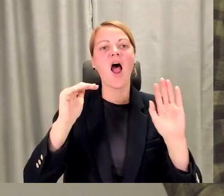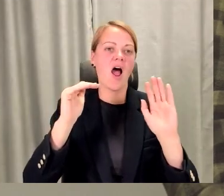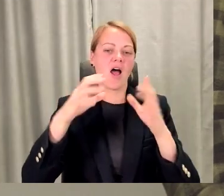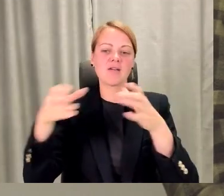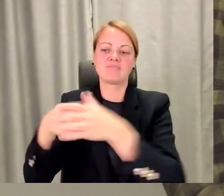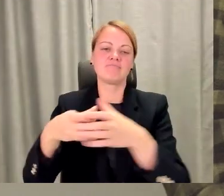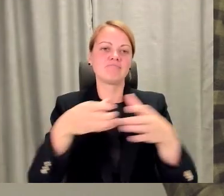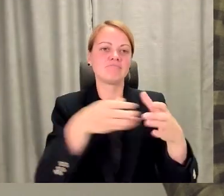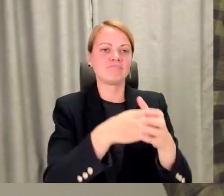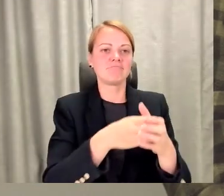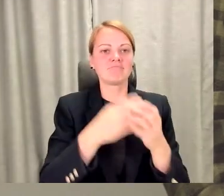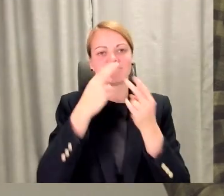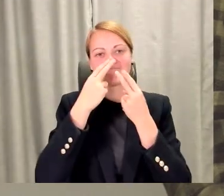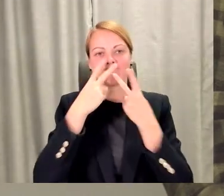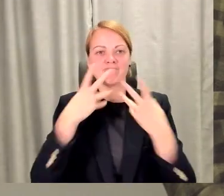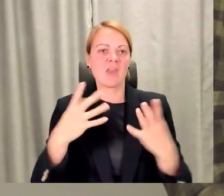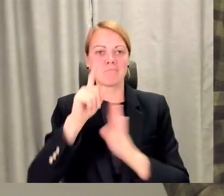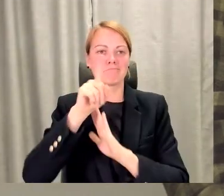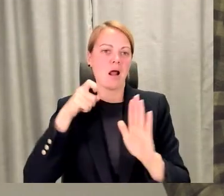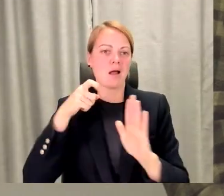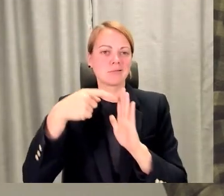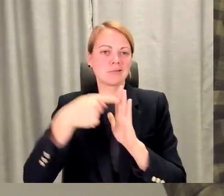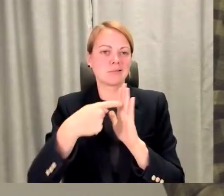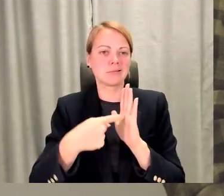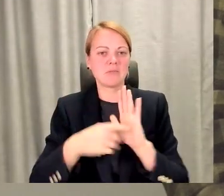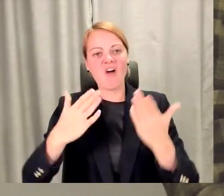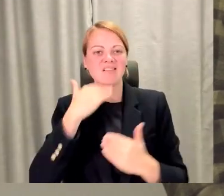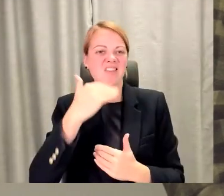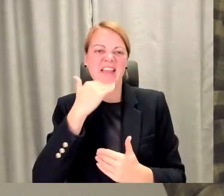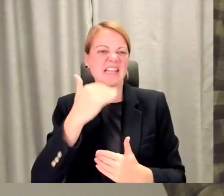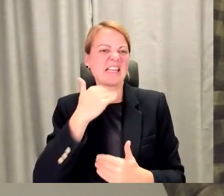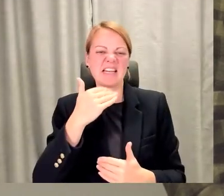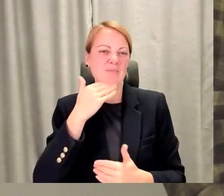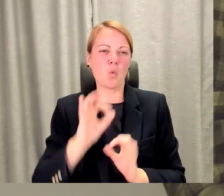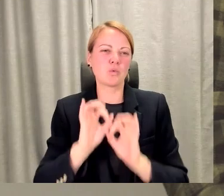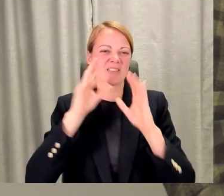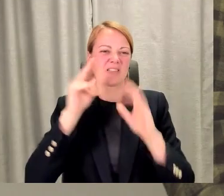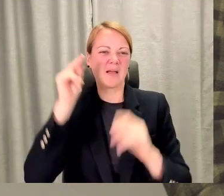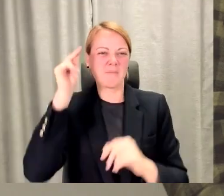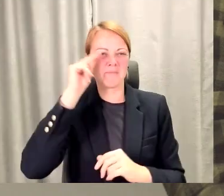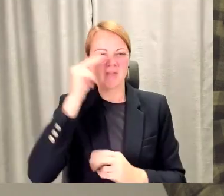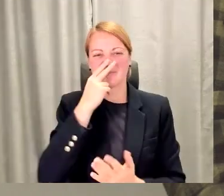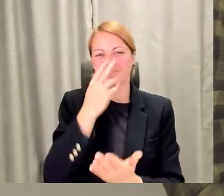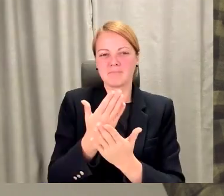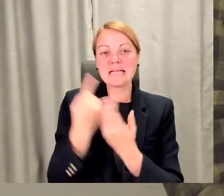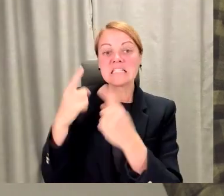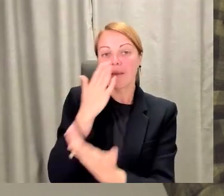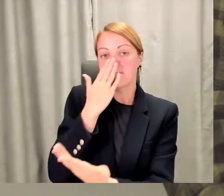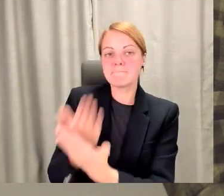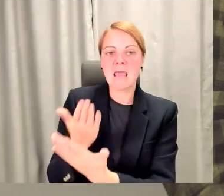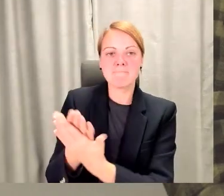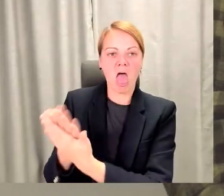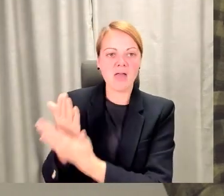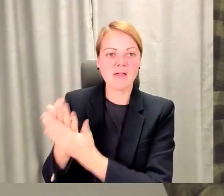neredz vērtību vai nevēlas uzsākt mācības. Un tiem mēs varam vienkārši paradīt ar citiem piemēriem, iedvesmot, kā